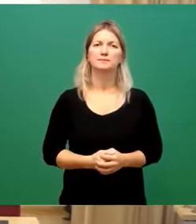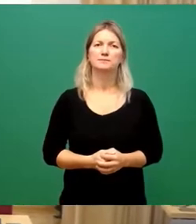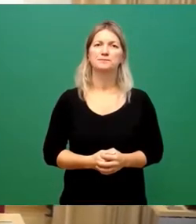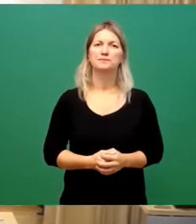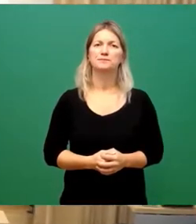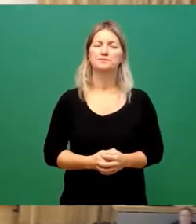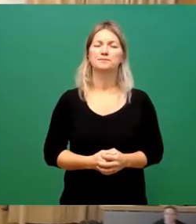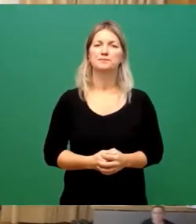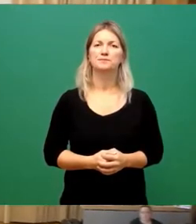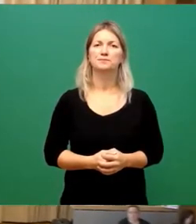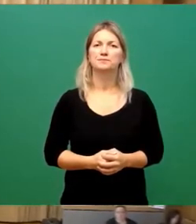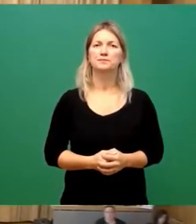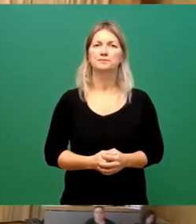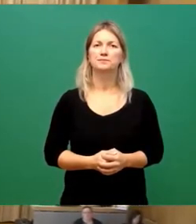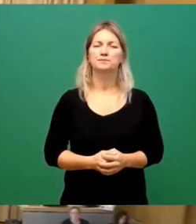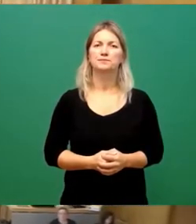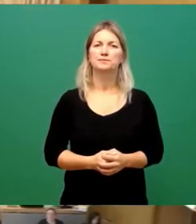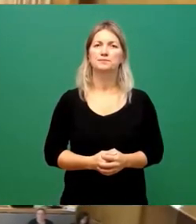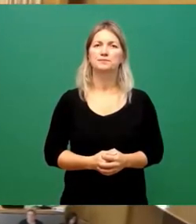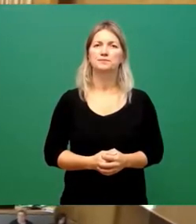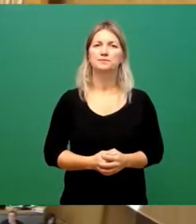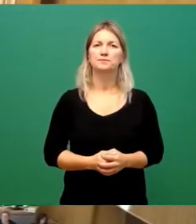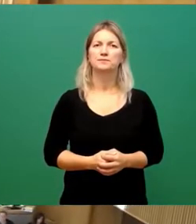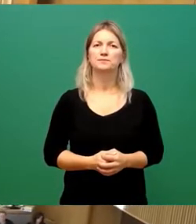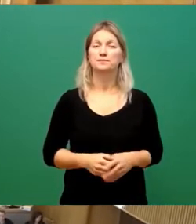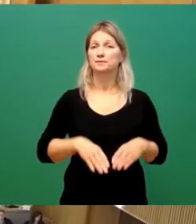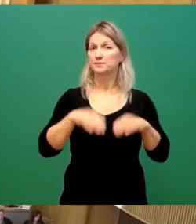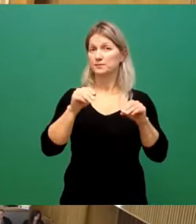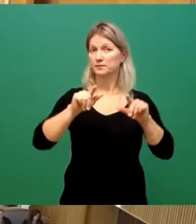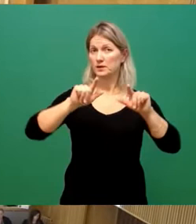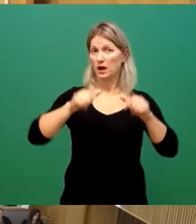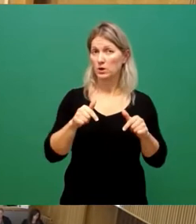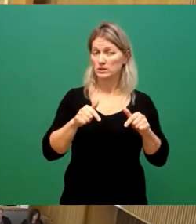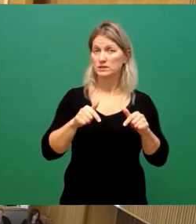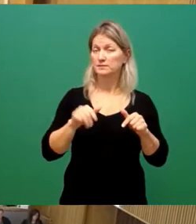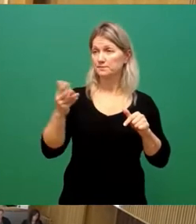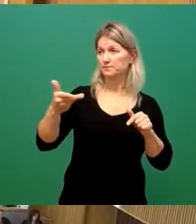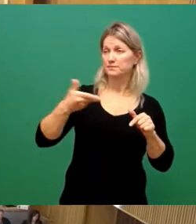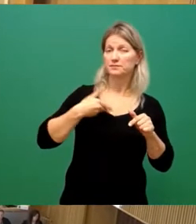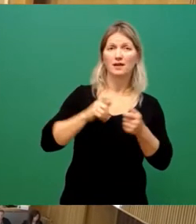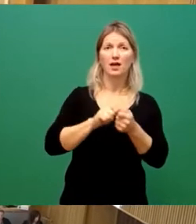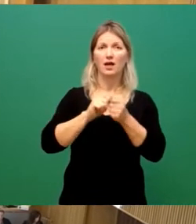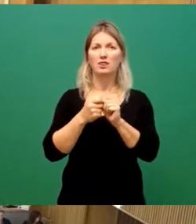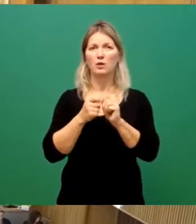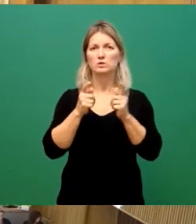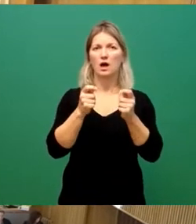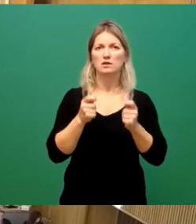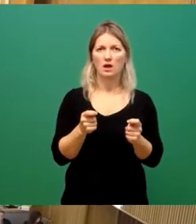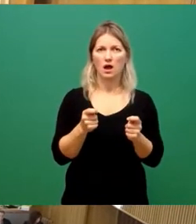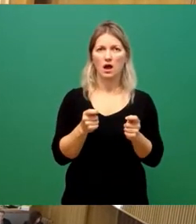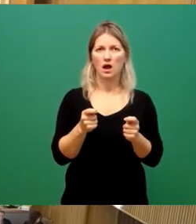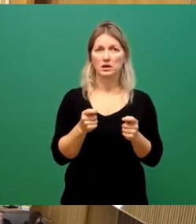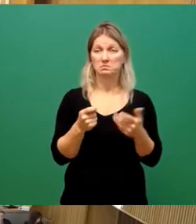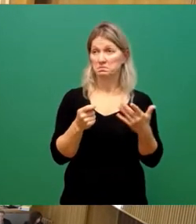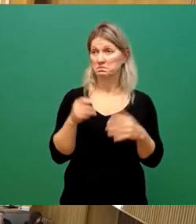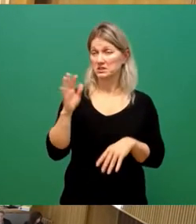ein und haben einen Änderungsantrag vorliegen, wenn der gewünscht wird. In